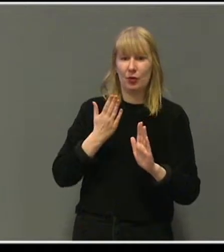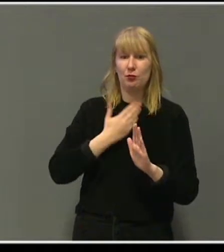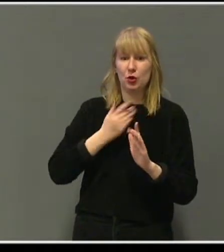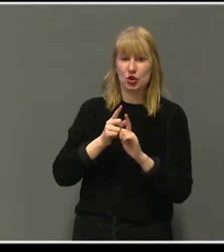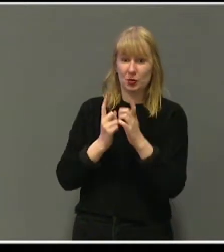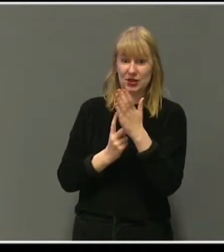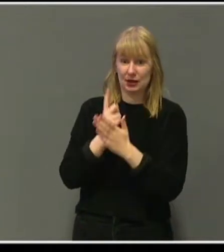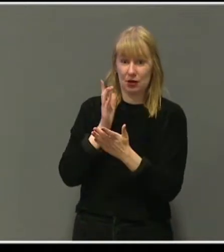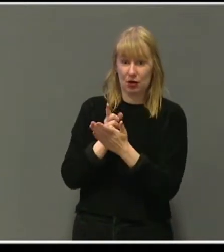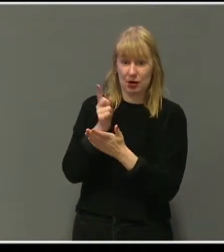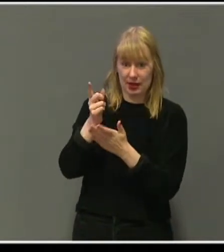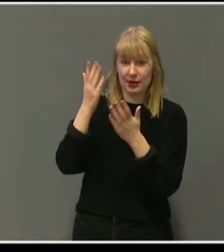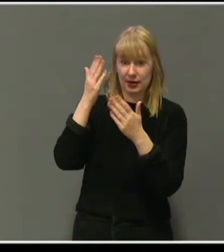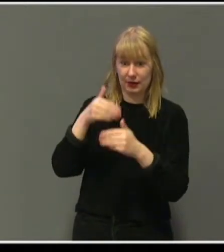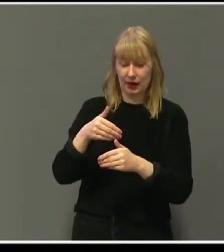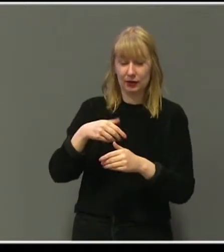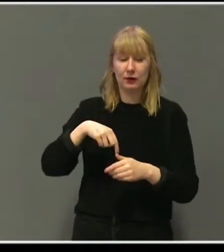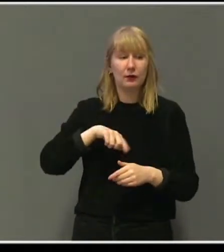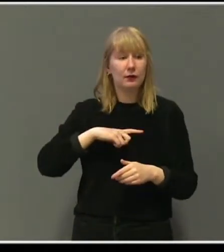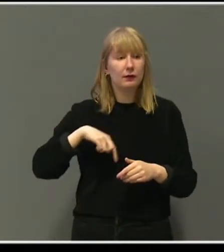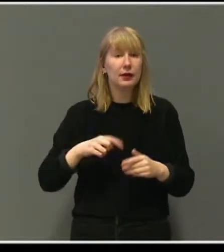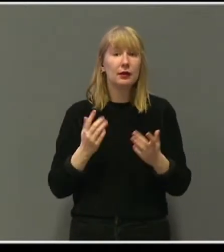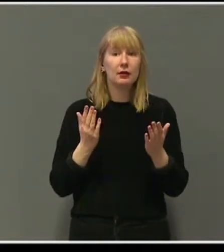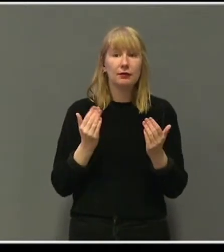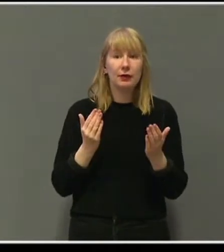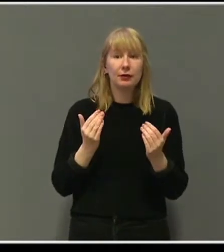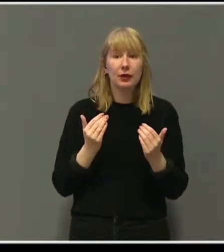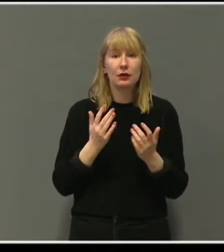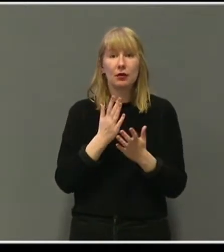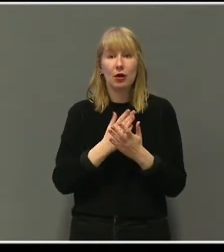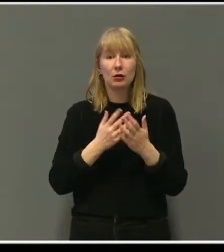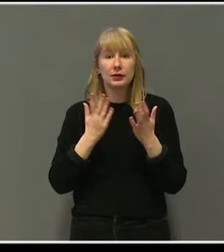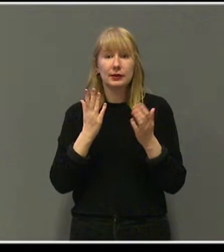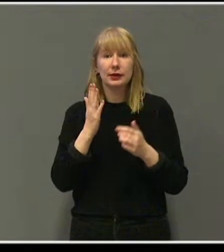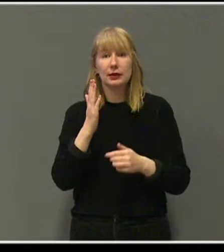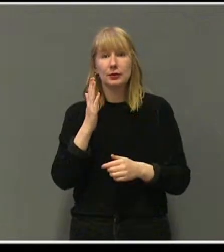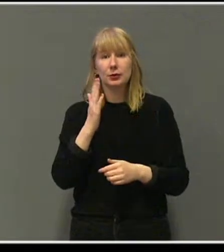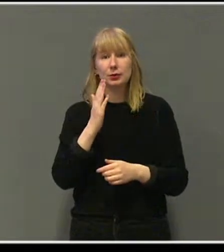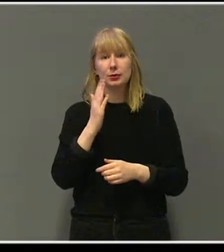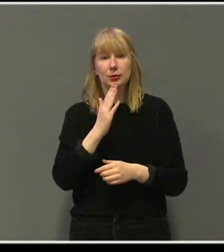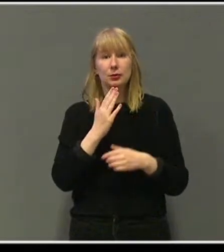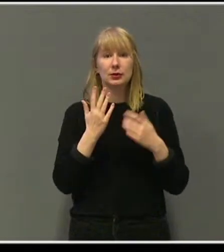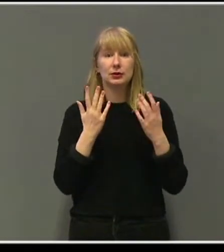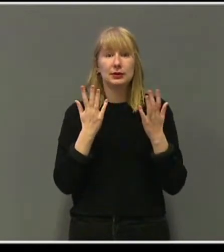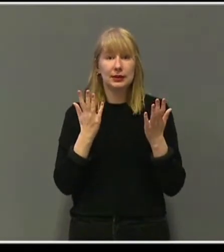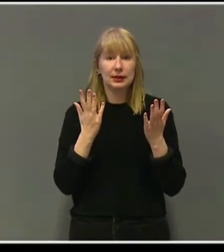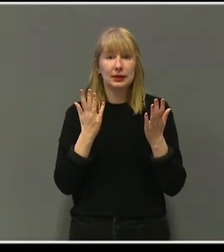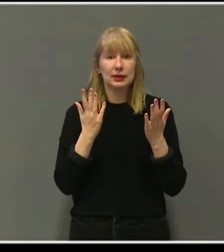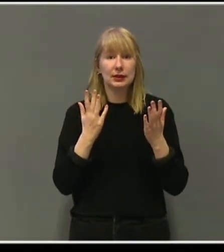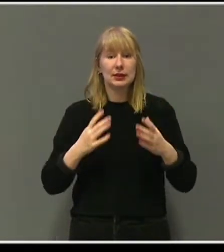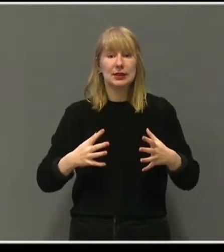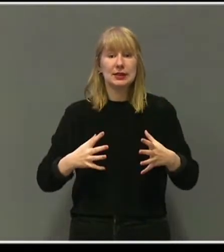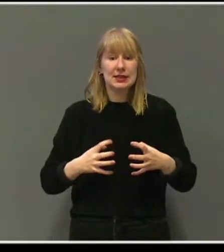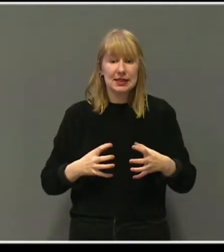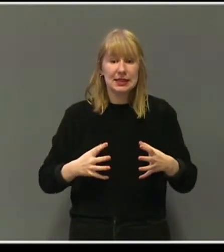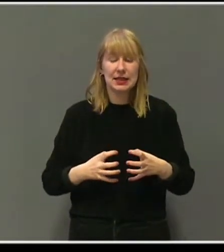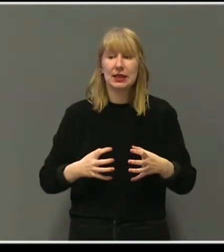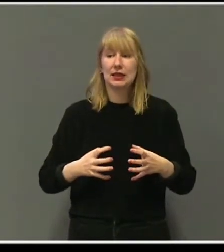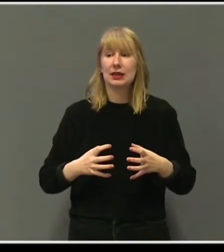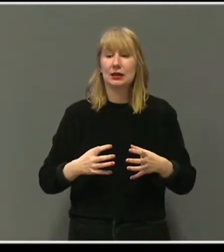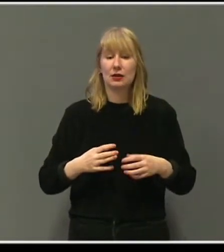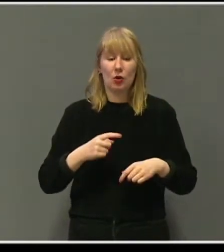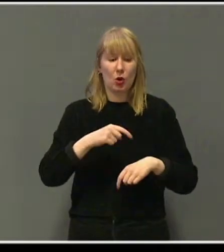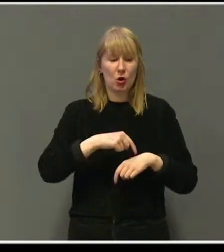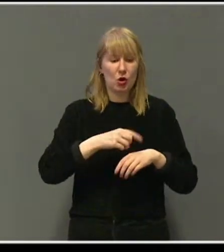Ulvål den kvelden. Vi ventet. Klokka ble halv ti. Den ble ti. Riene tiltok, og da